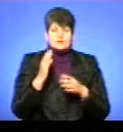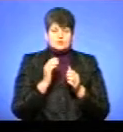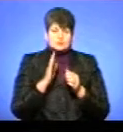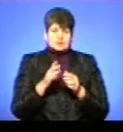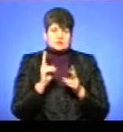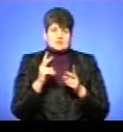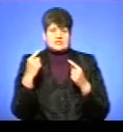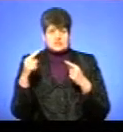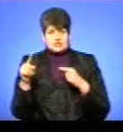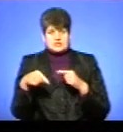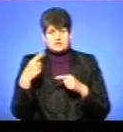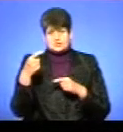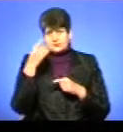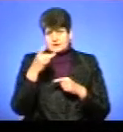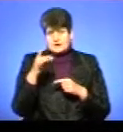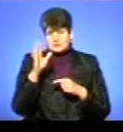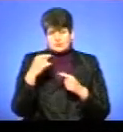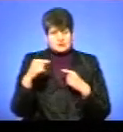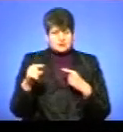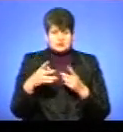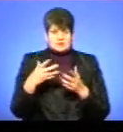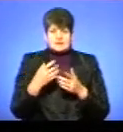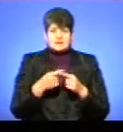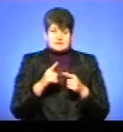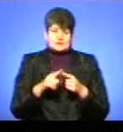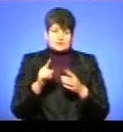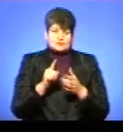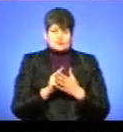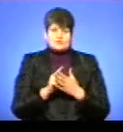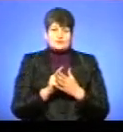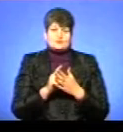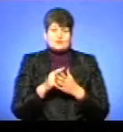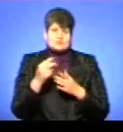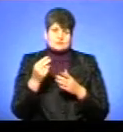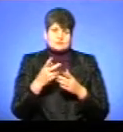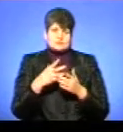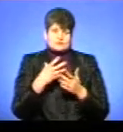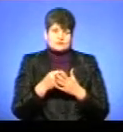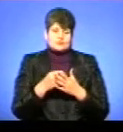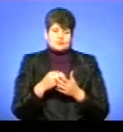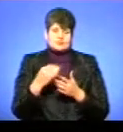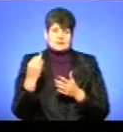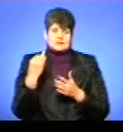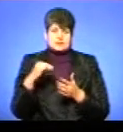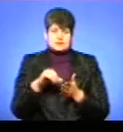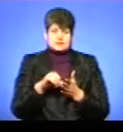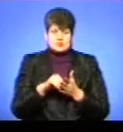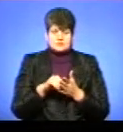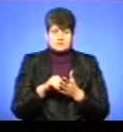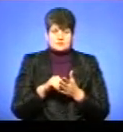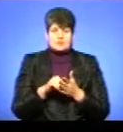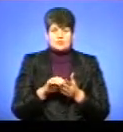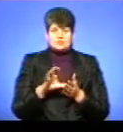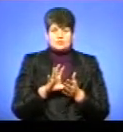хтось інший, якийсь персонаж, який має свою історію. І це додаткова розвинка, яка створює інтерес для учасників. Ми перебуватимемо в арт